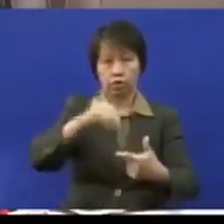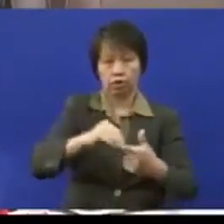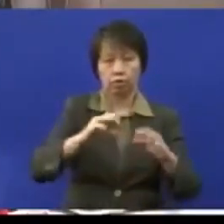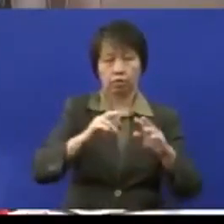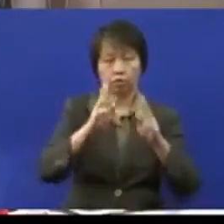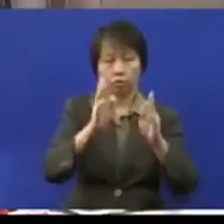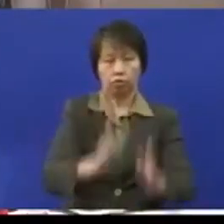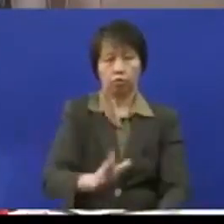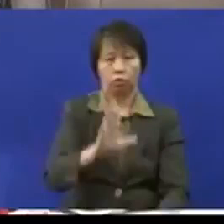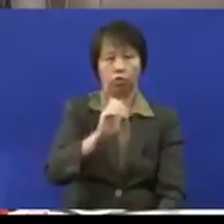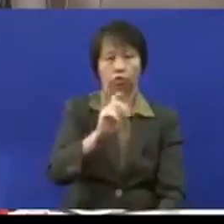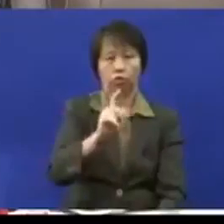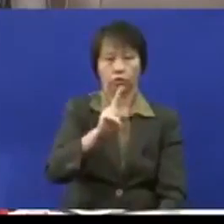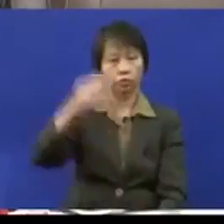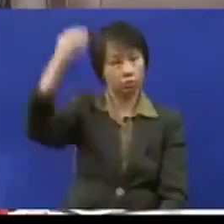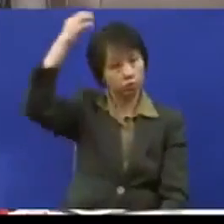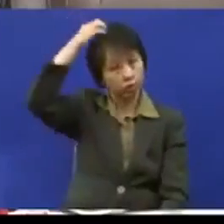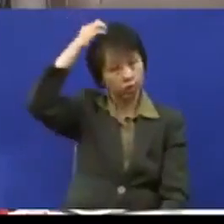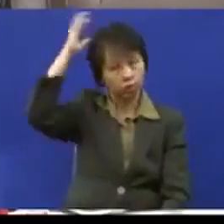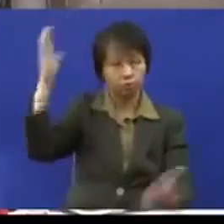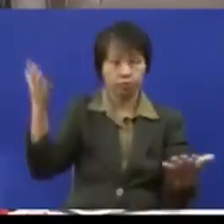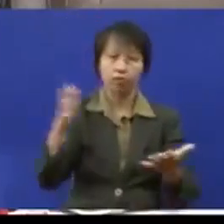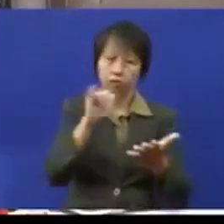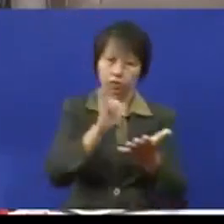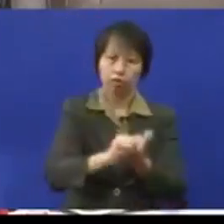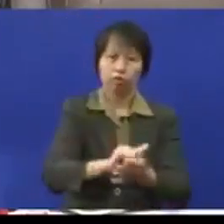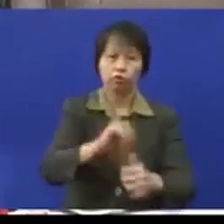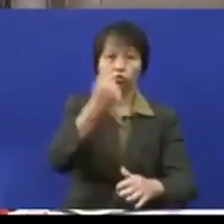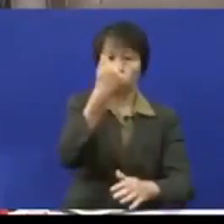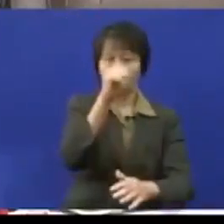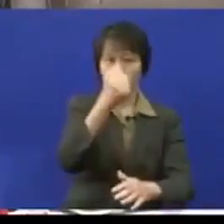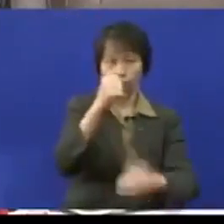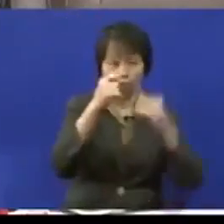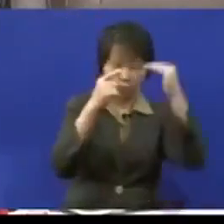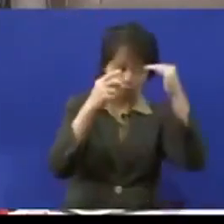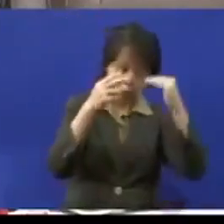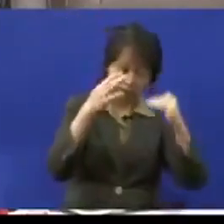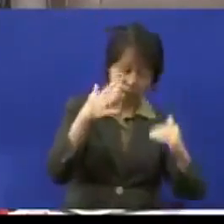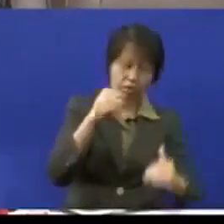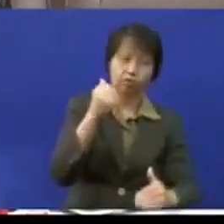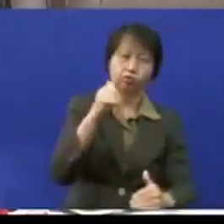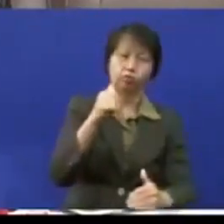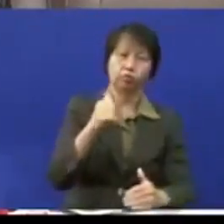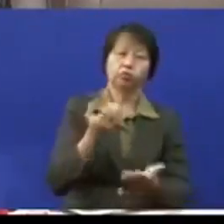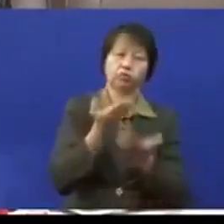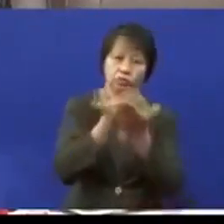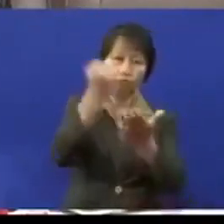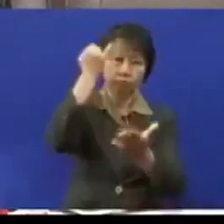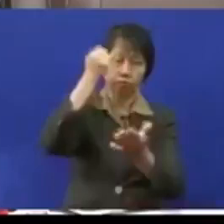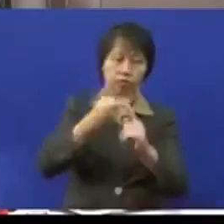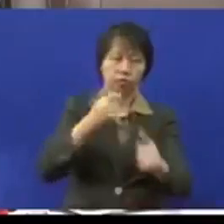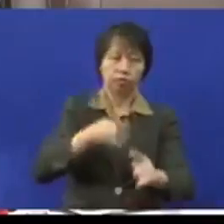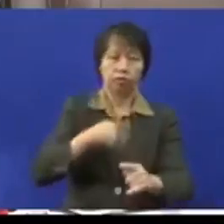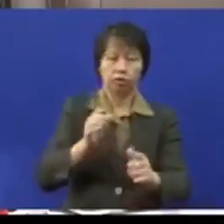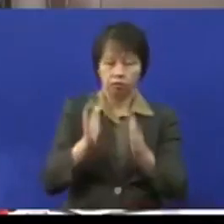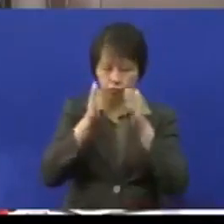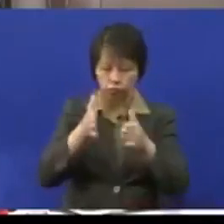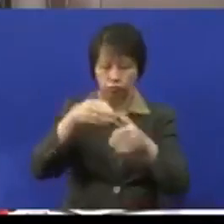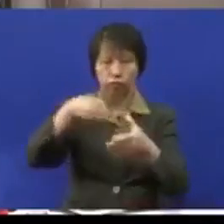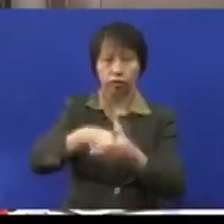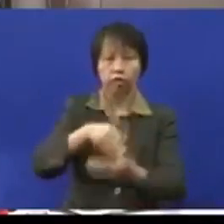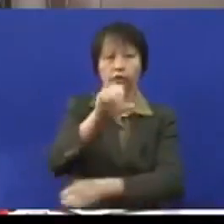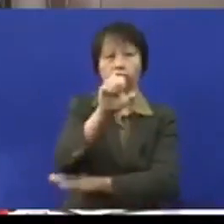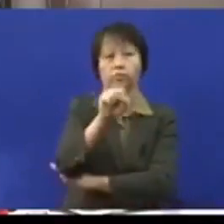-waga OKU di Selangor Tuan Speaker itulah 10 cadangan saya untuk pertimbangan kerajaan negeri semua ini tertumpu kepada software dan